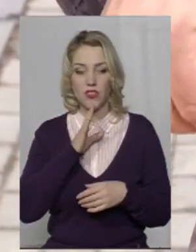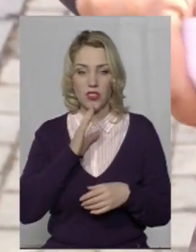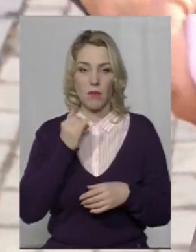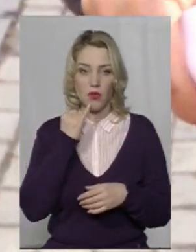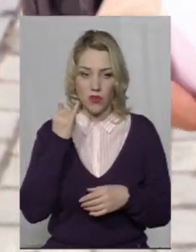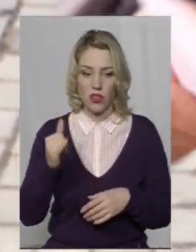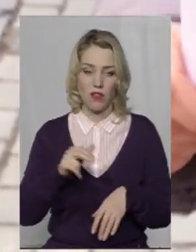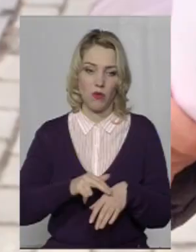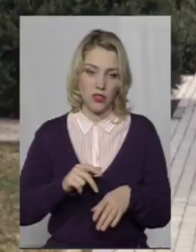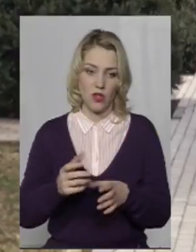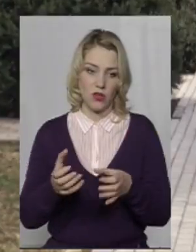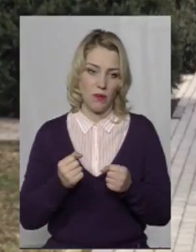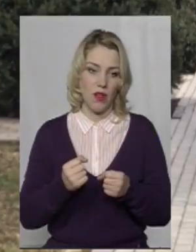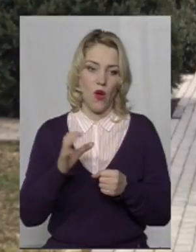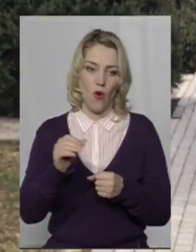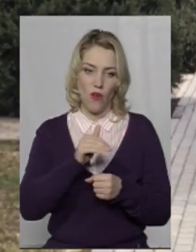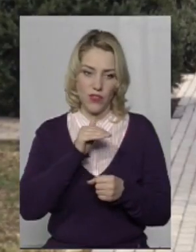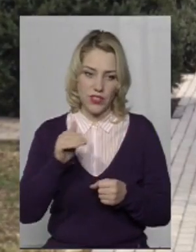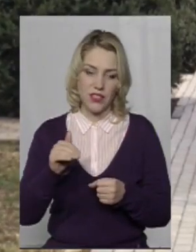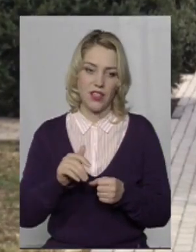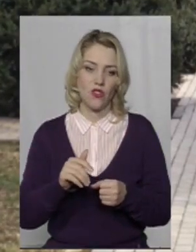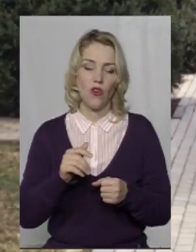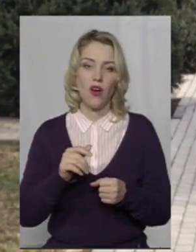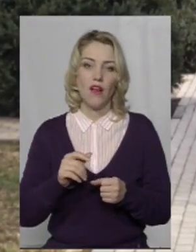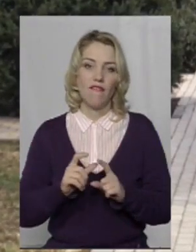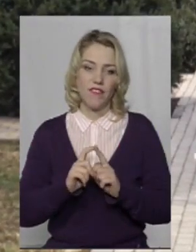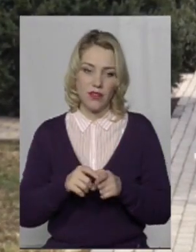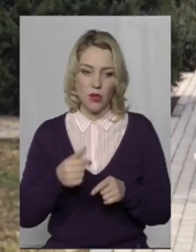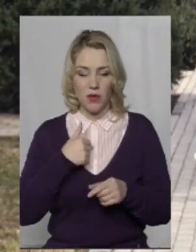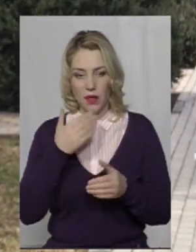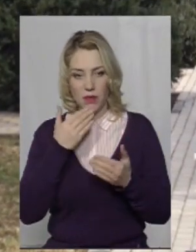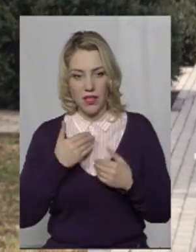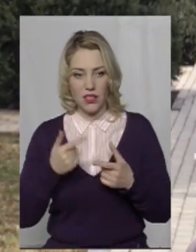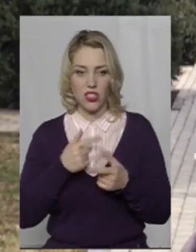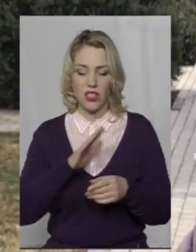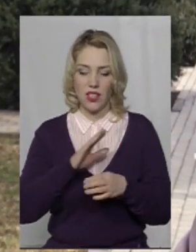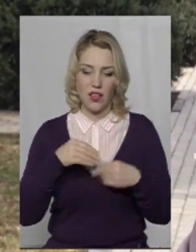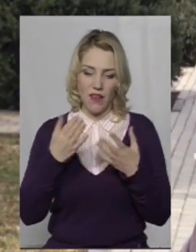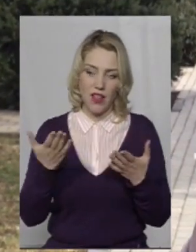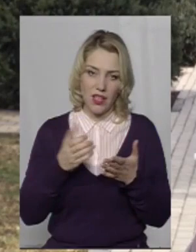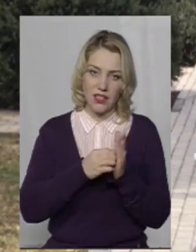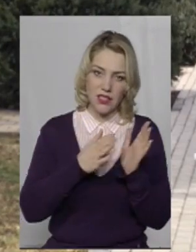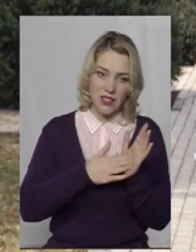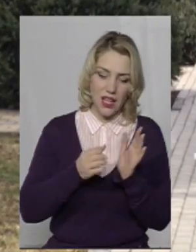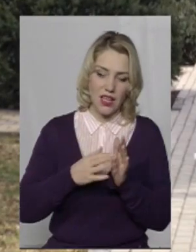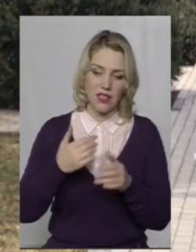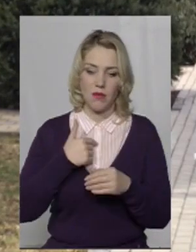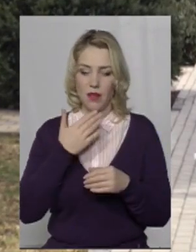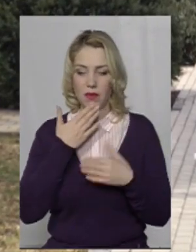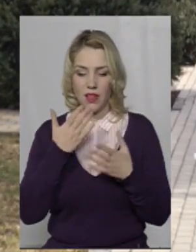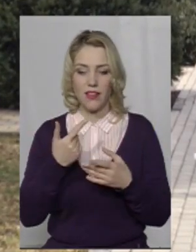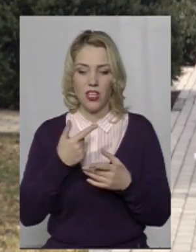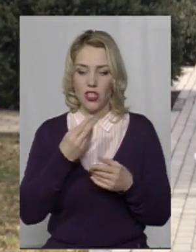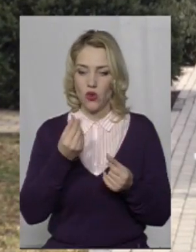отримала офіційну відповідь. Мене перепитали, чи я не давала якісь дані, чи я не перераховувала якісь кошти,